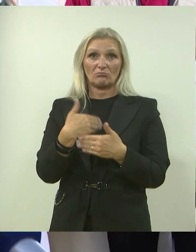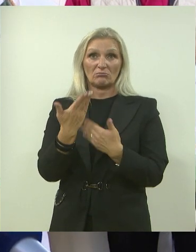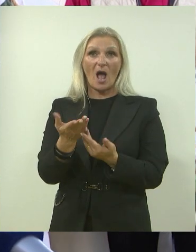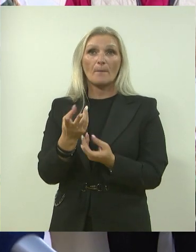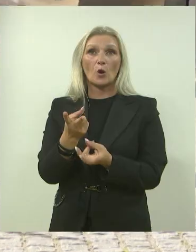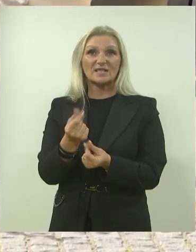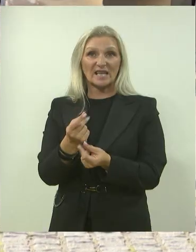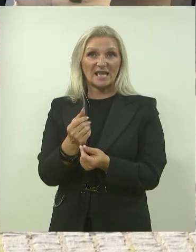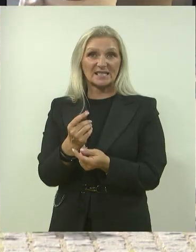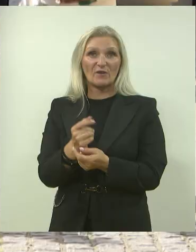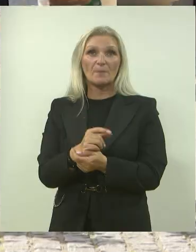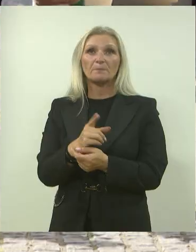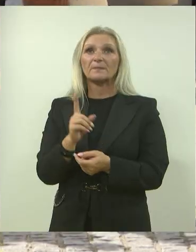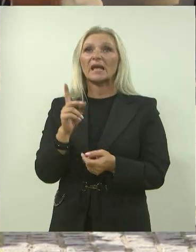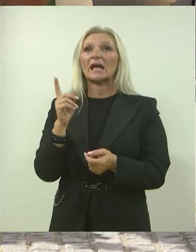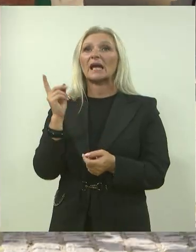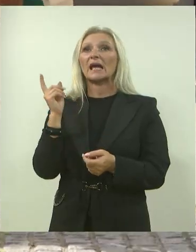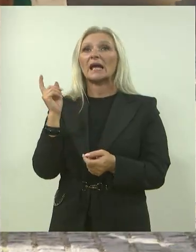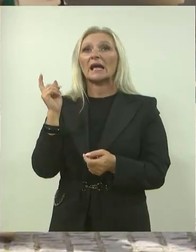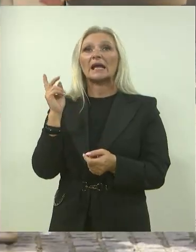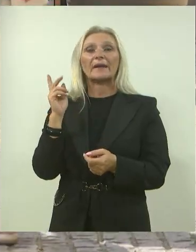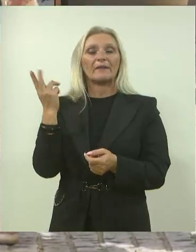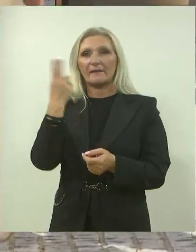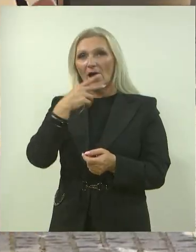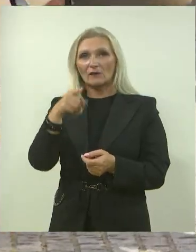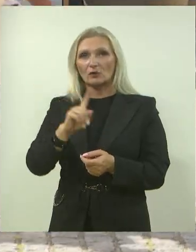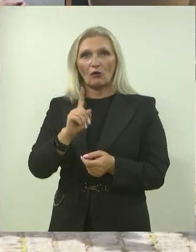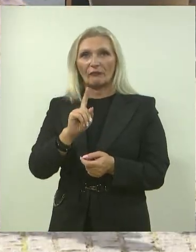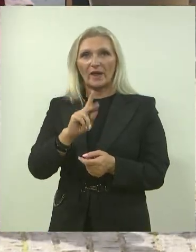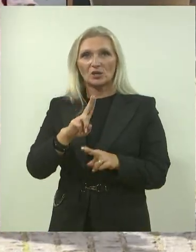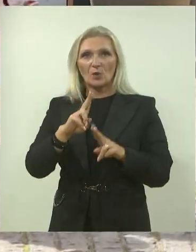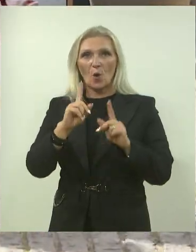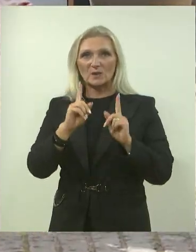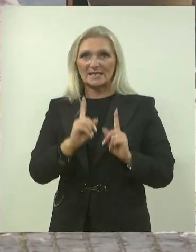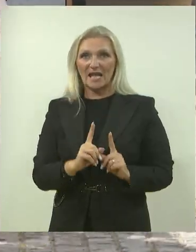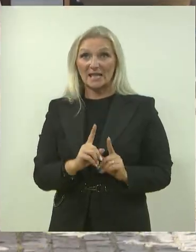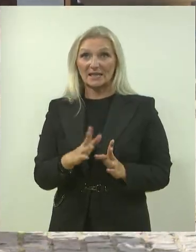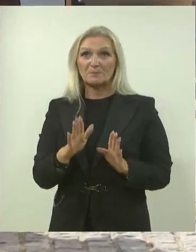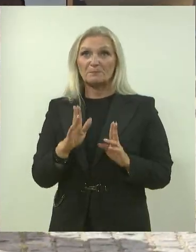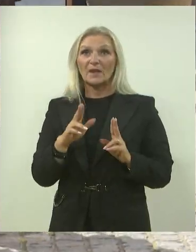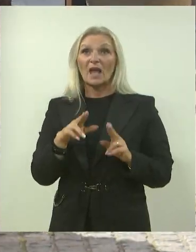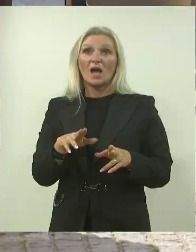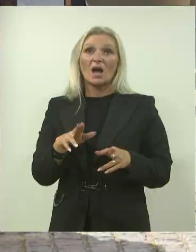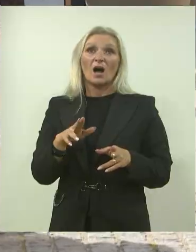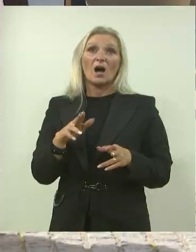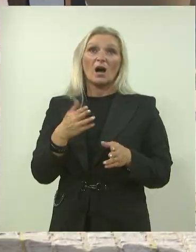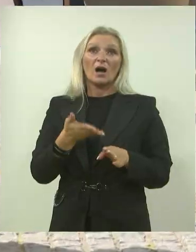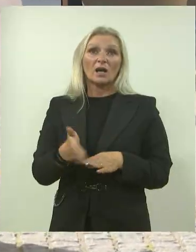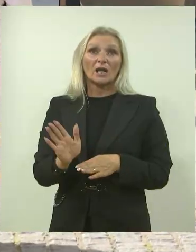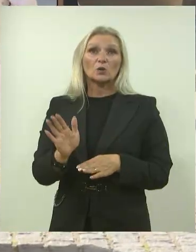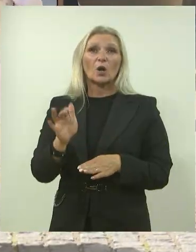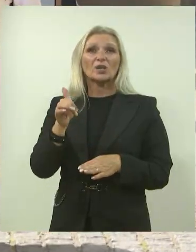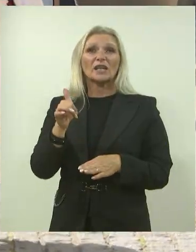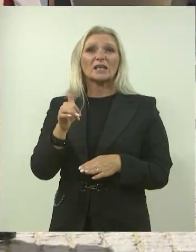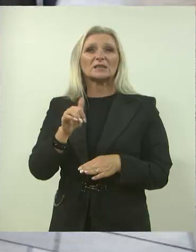naravno da tu ne poniramo stati. Kao što vam je poznato, županija je prije nekih 3-4 mjeseca krenula u